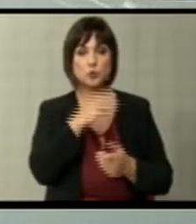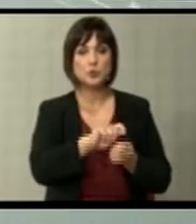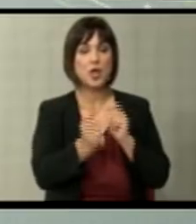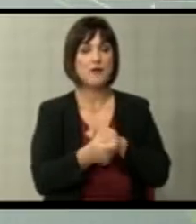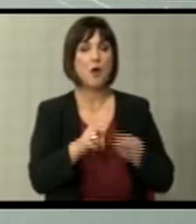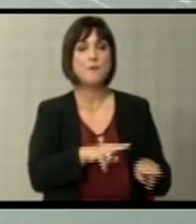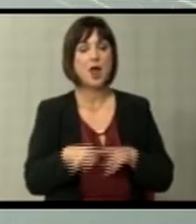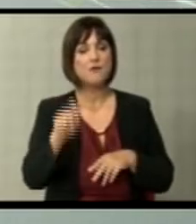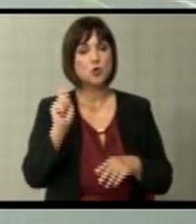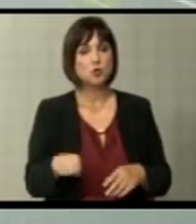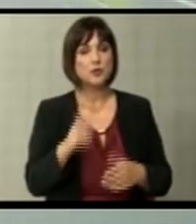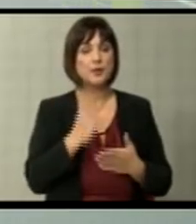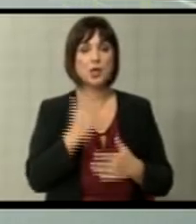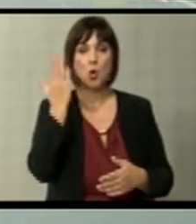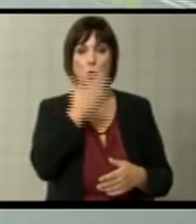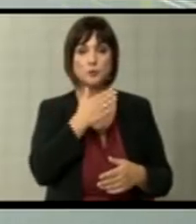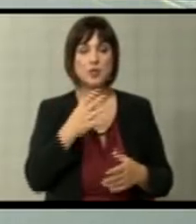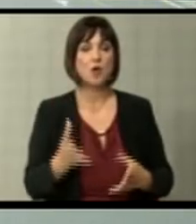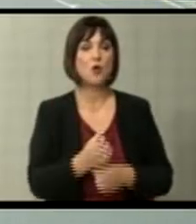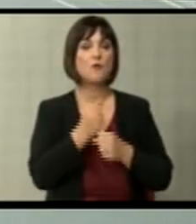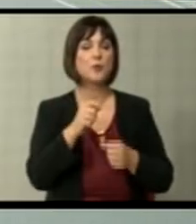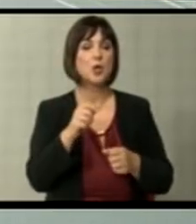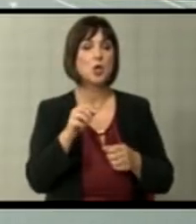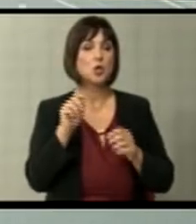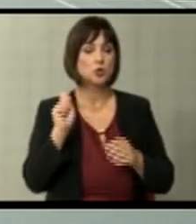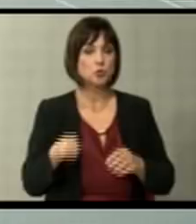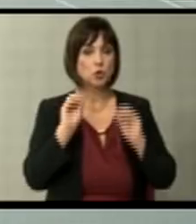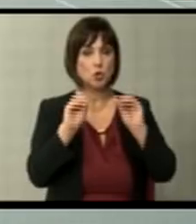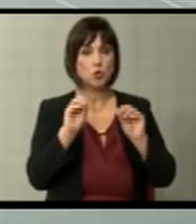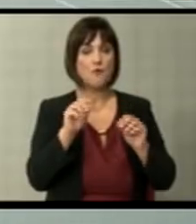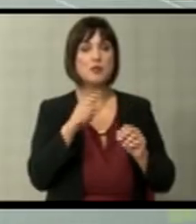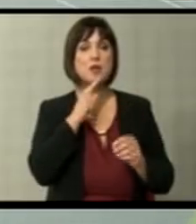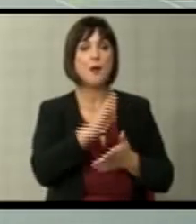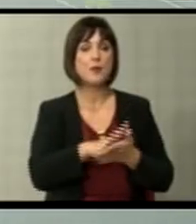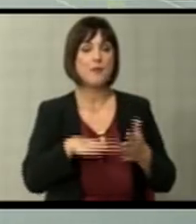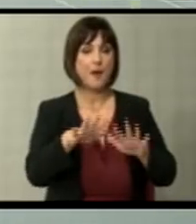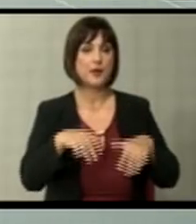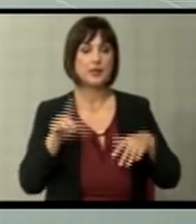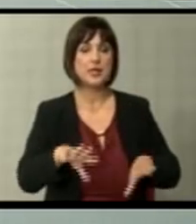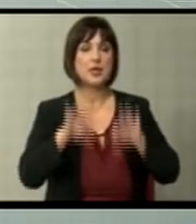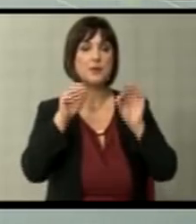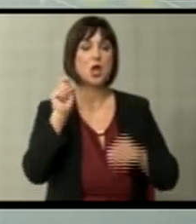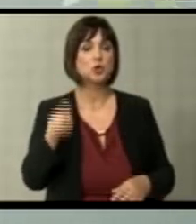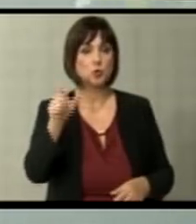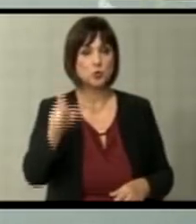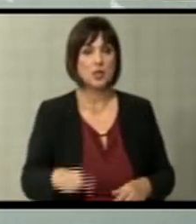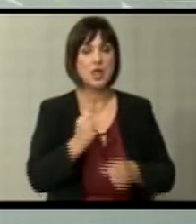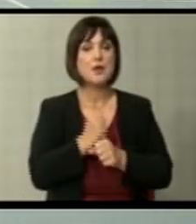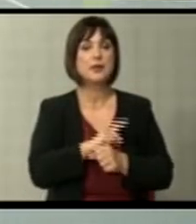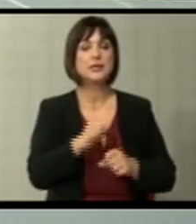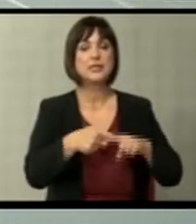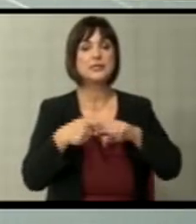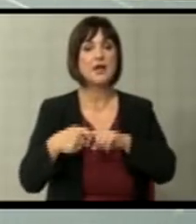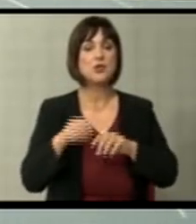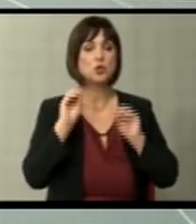правосудството, биде ќе успеавме да го формираме судскиот совет, да тргнеме парламентот да не ги бира судиите, да направиме независен